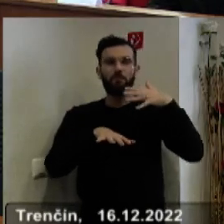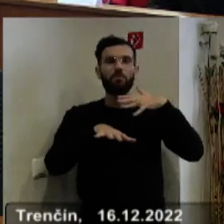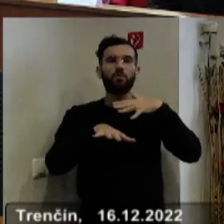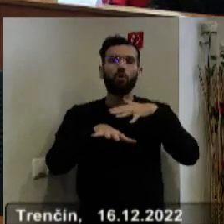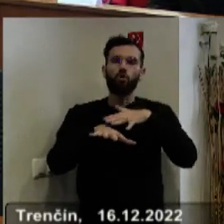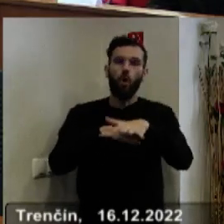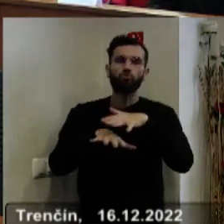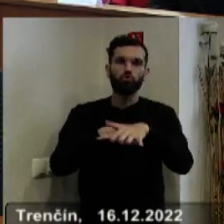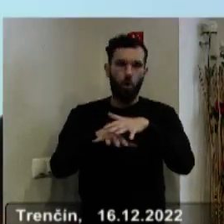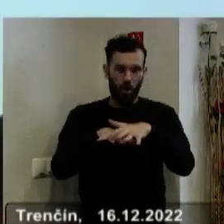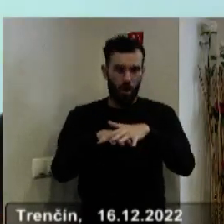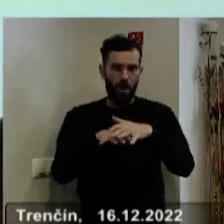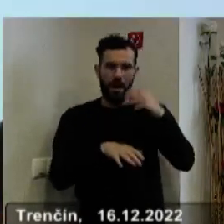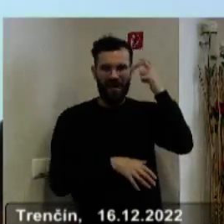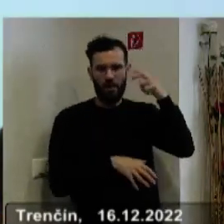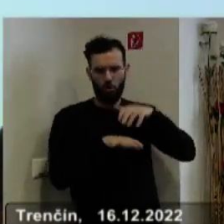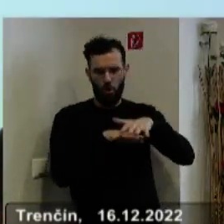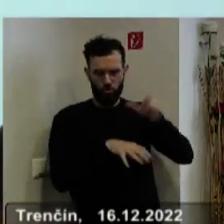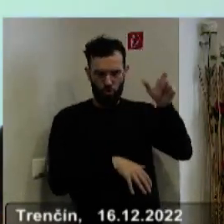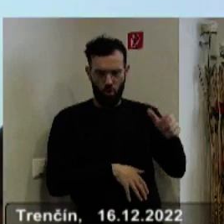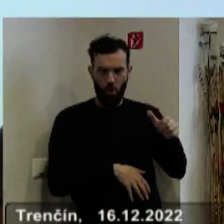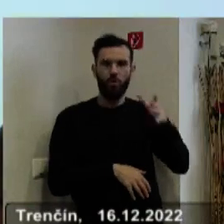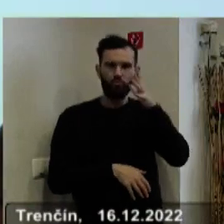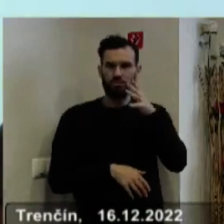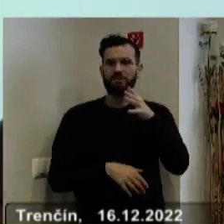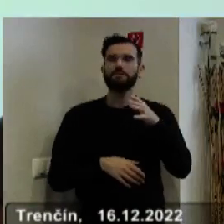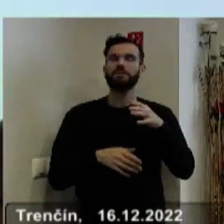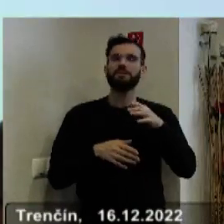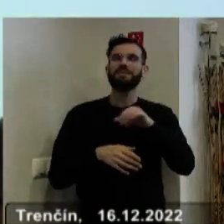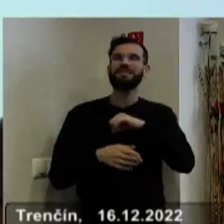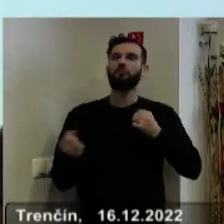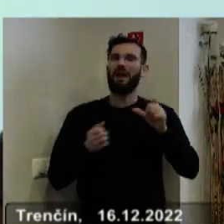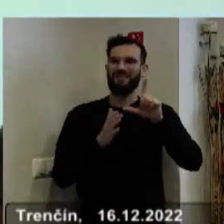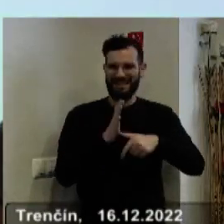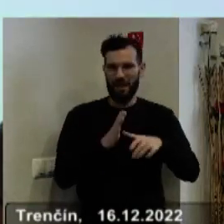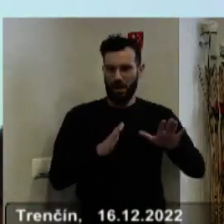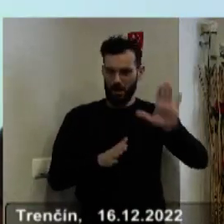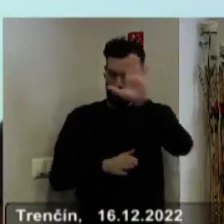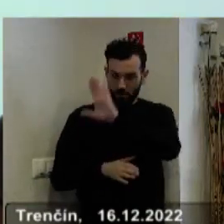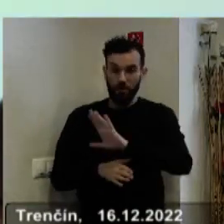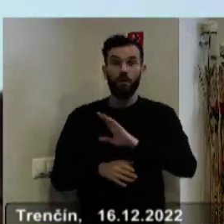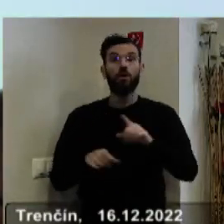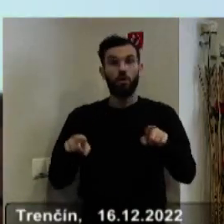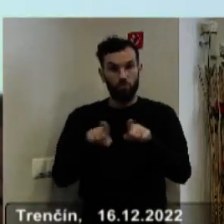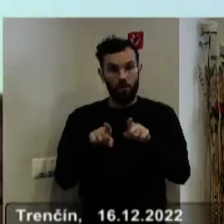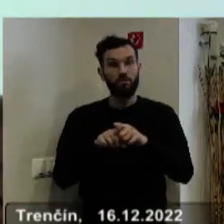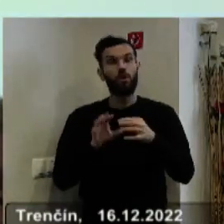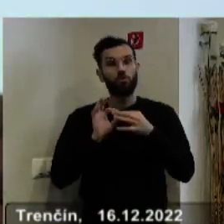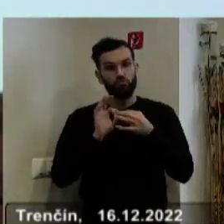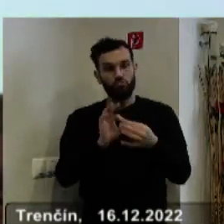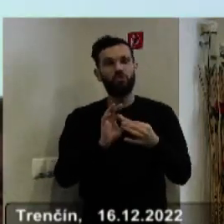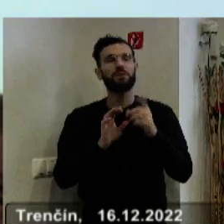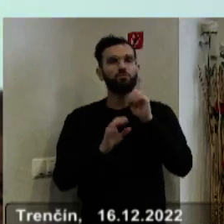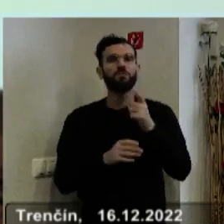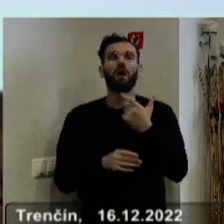hlavnému kontrolorovi zo zákona o samozprávnych krajov, tak je aj stanovená vecná a osobná